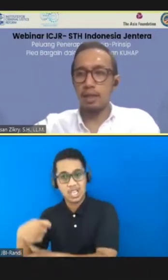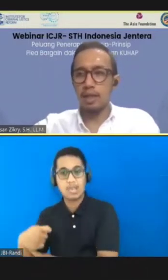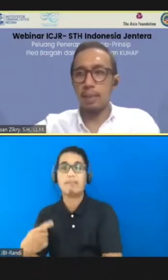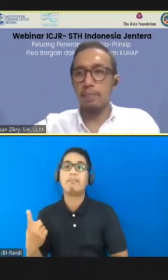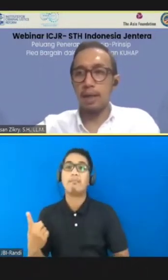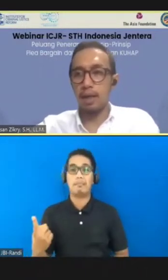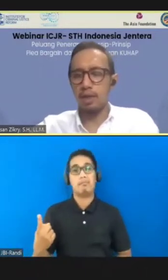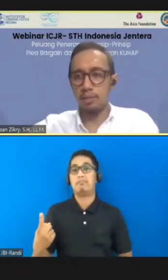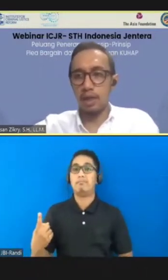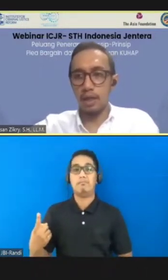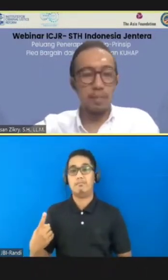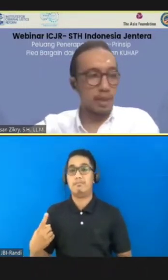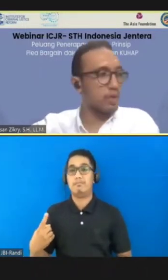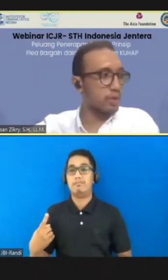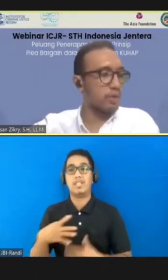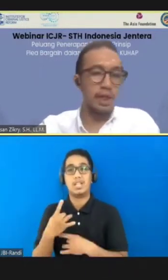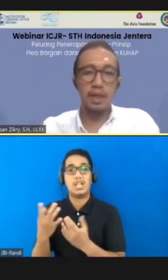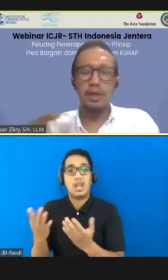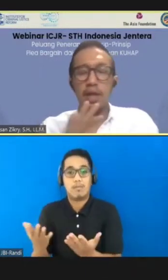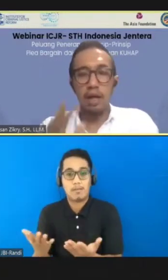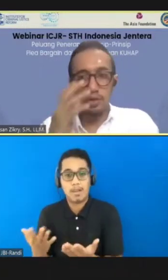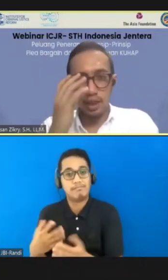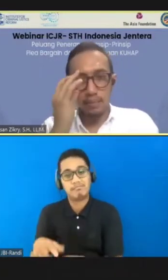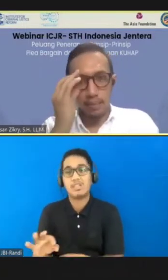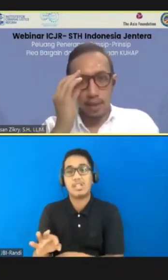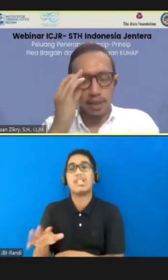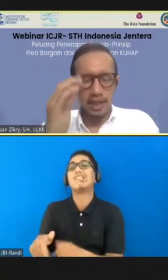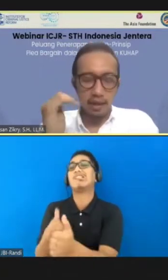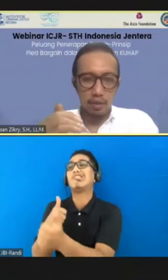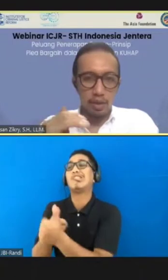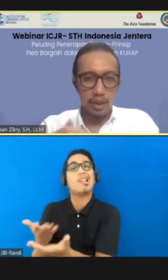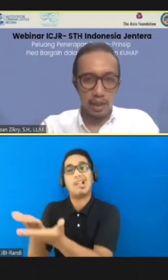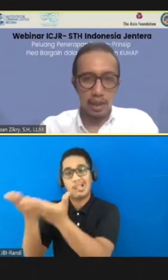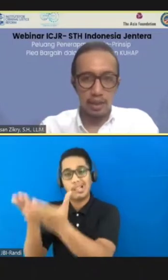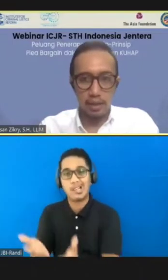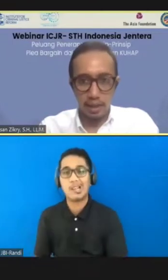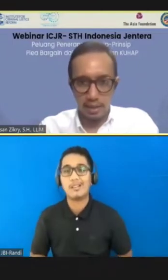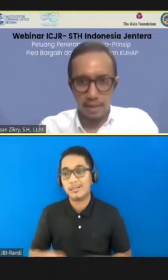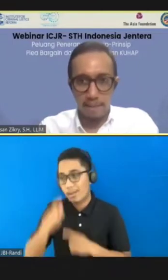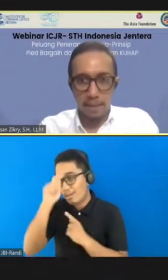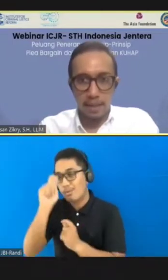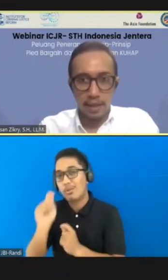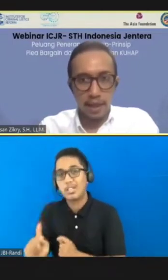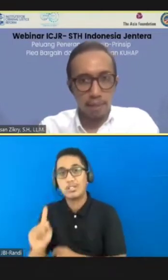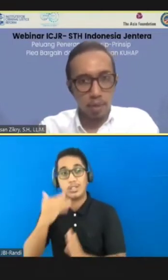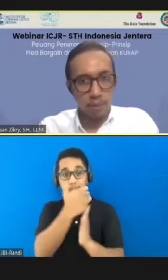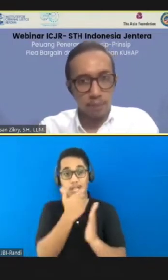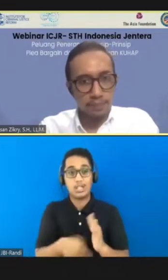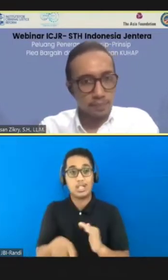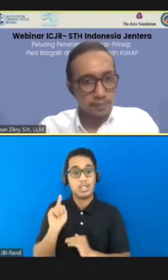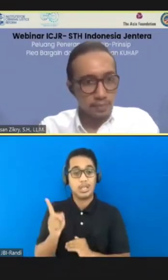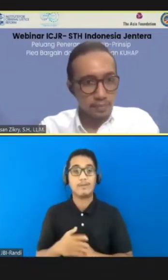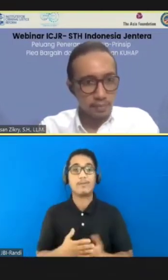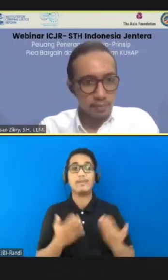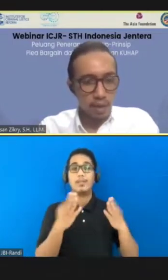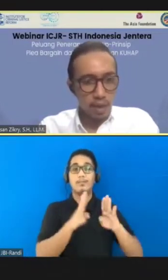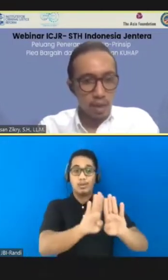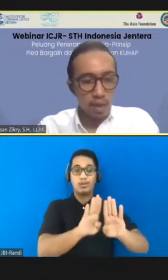intresap apa. Kalau dia bilang gini, berarti gua harus ikutin. Itu yang harus diatur secara tegas. Terakhir penutup.